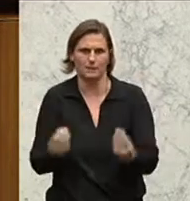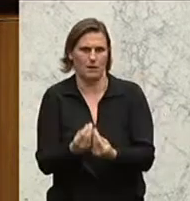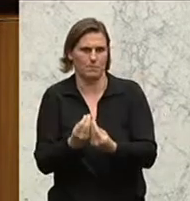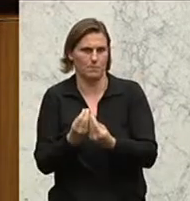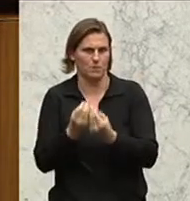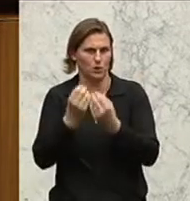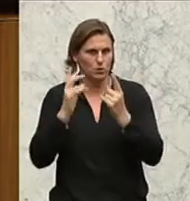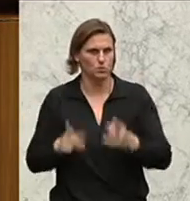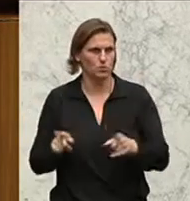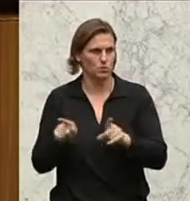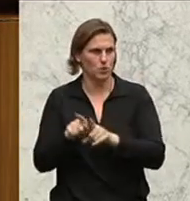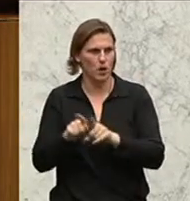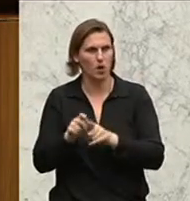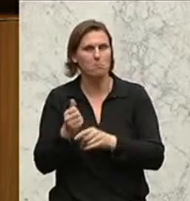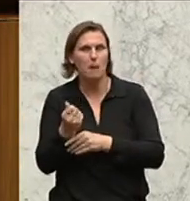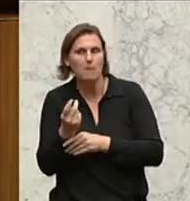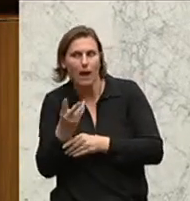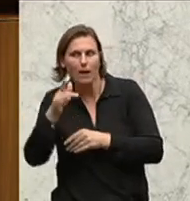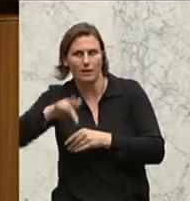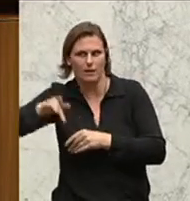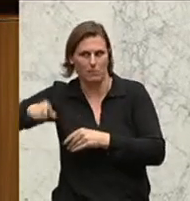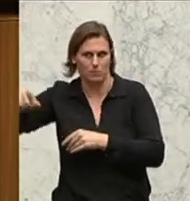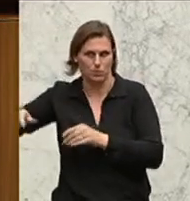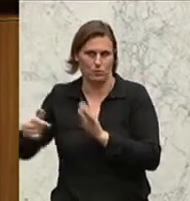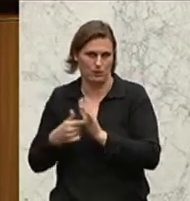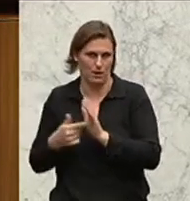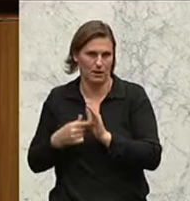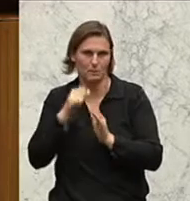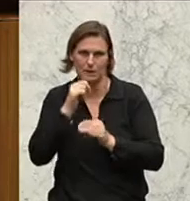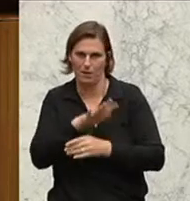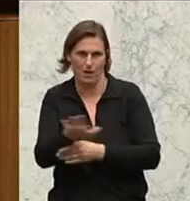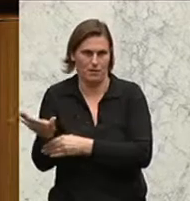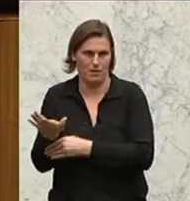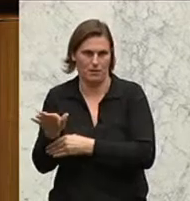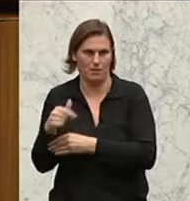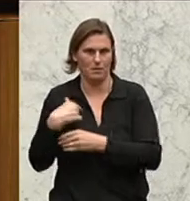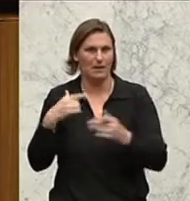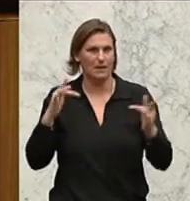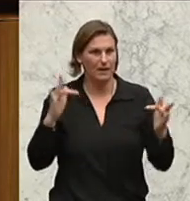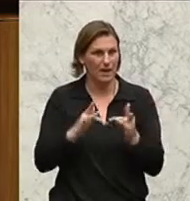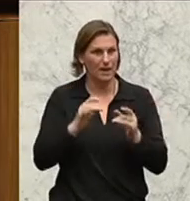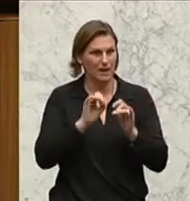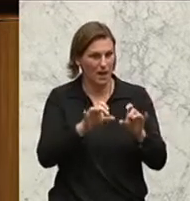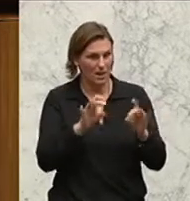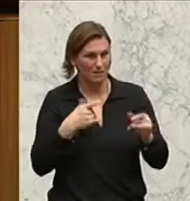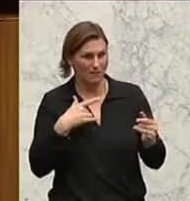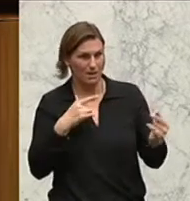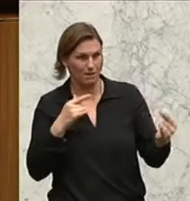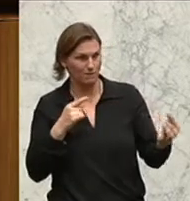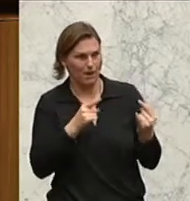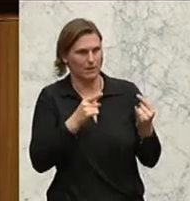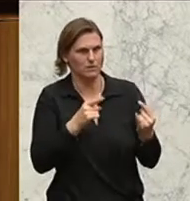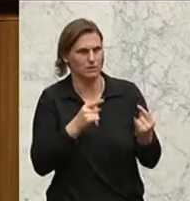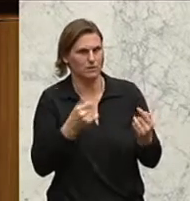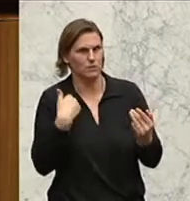Das sollte man auch bei manchen, nicht bei allen, bei manchen einfordern. Ich bin dagegen, dass die Lehrer ein Feindbild sind. Ich verstehe es, wie